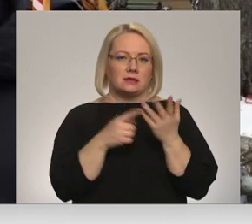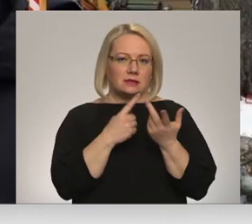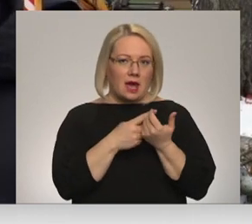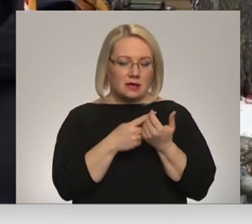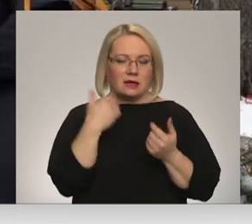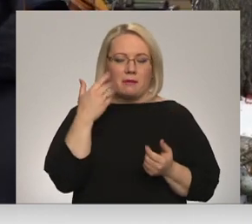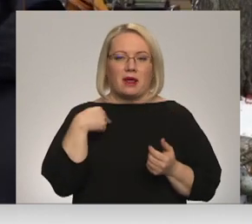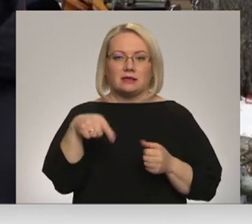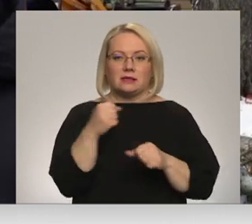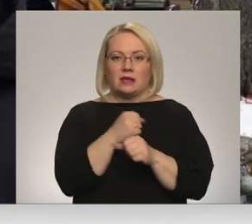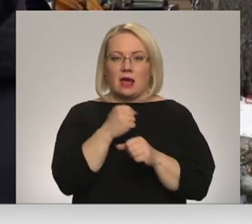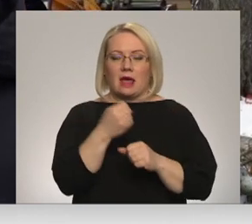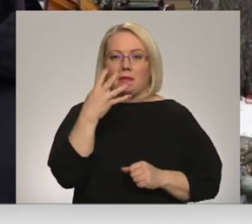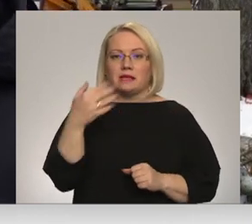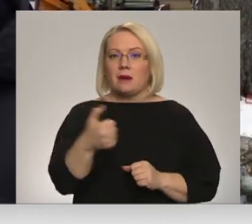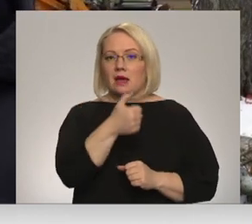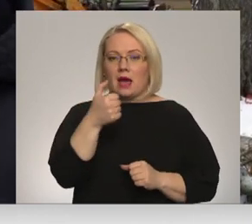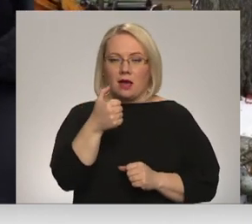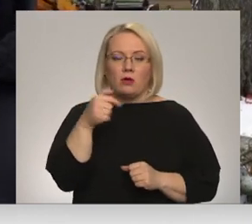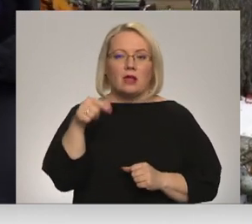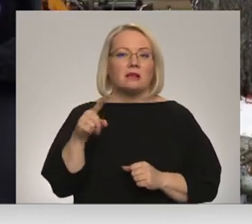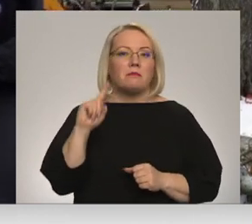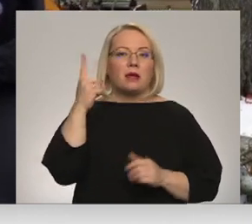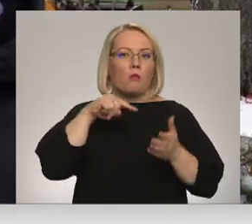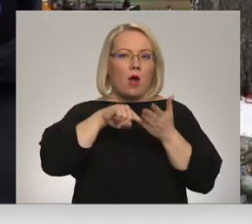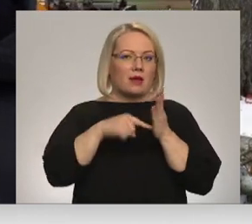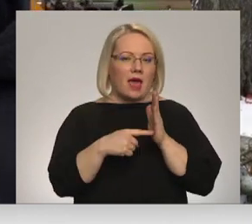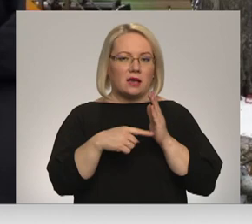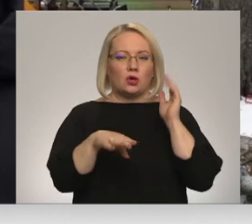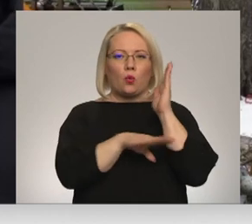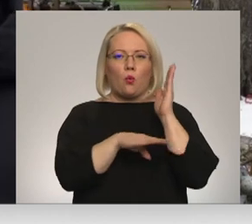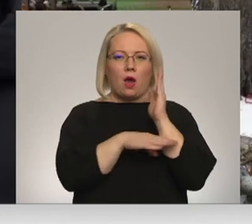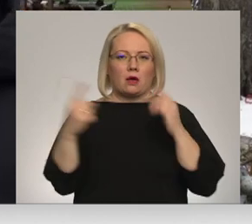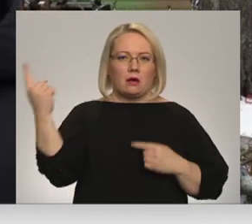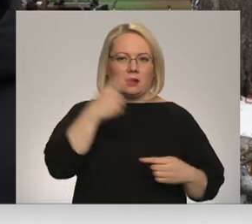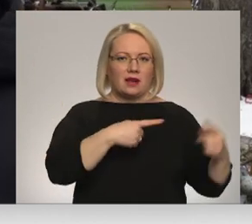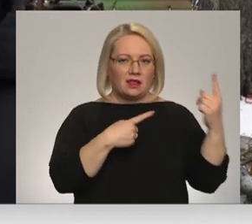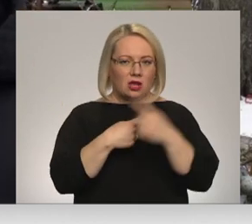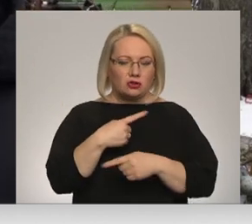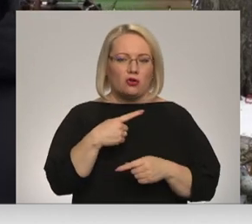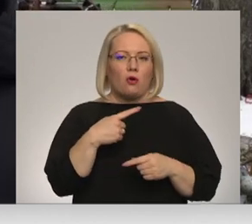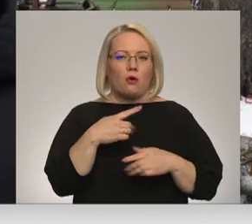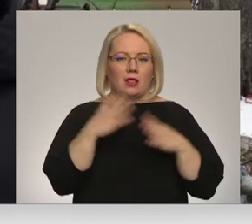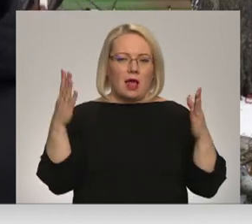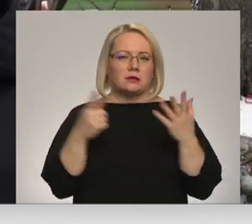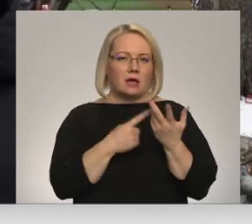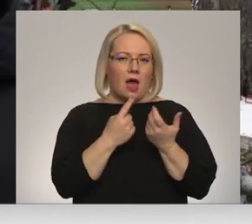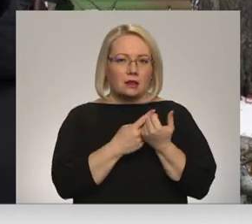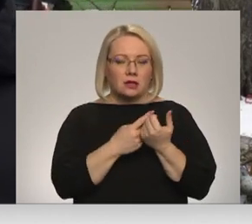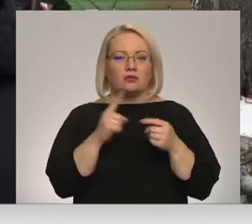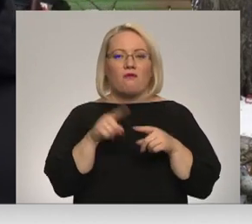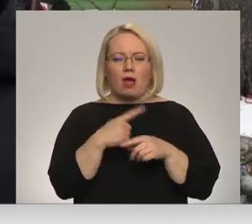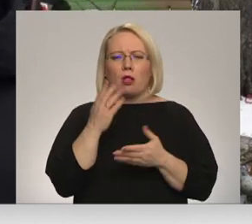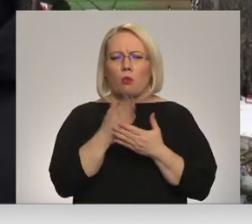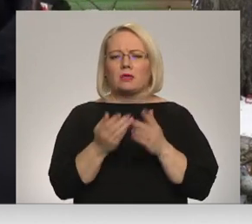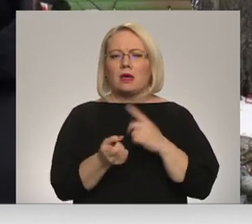Kamēr es šeit srādēju 15 gadus, varu teikt, ka tas ir pirmo reizi tik liels cipars. Jāsaka tā, nu noteikti, ka vēl